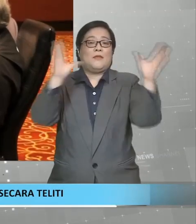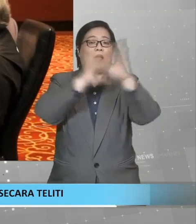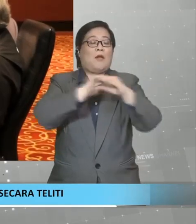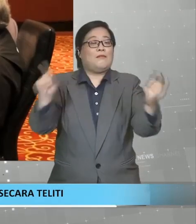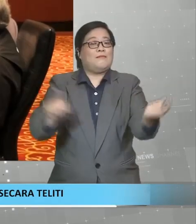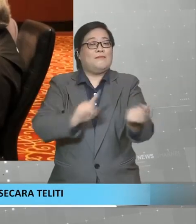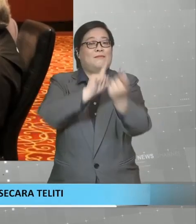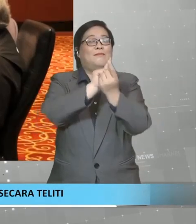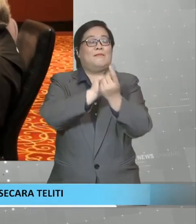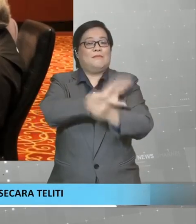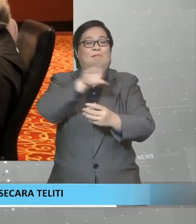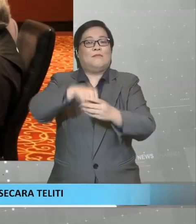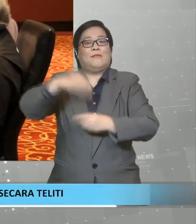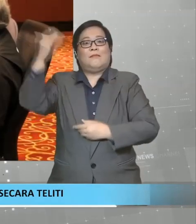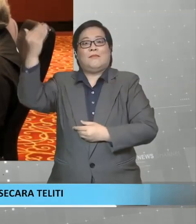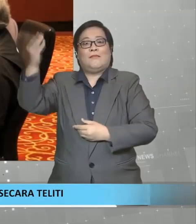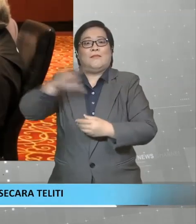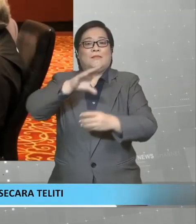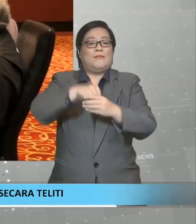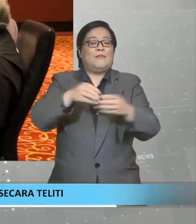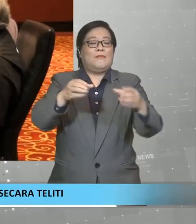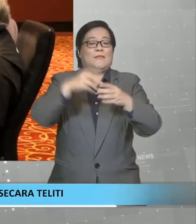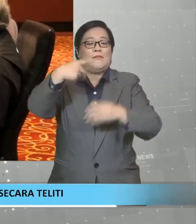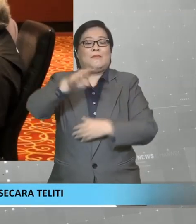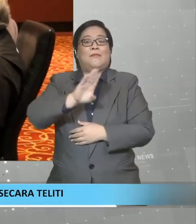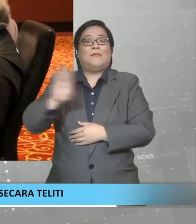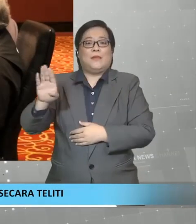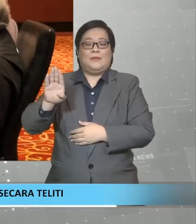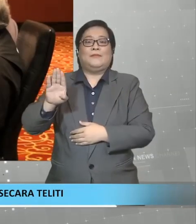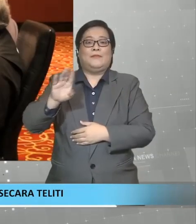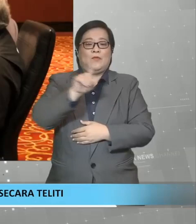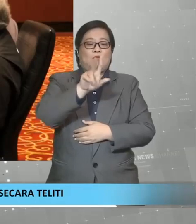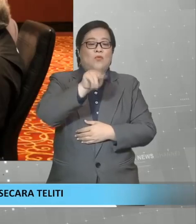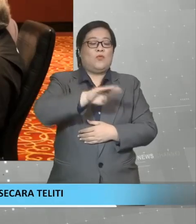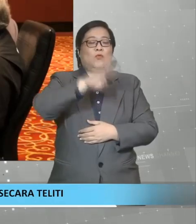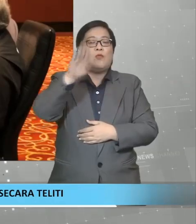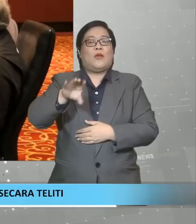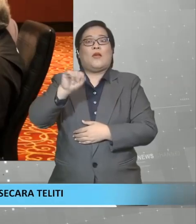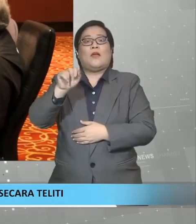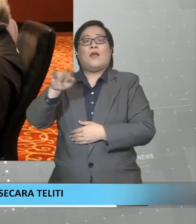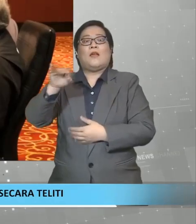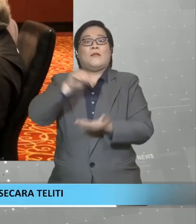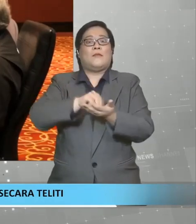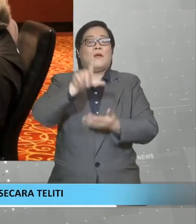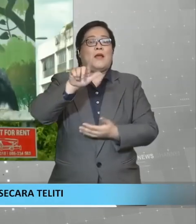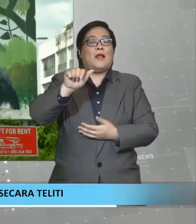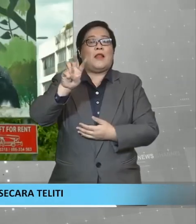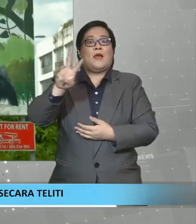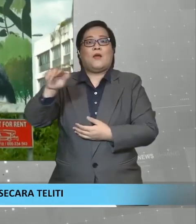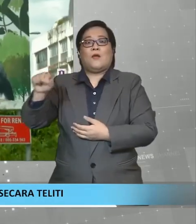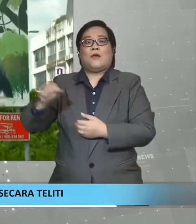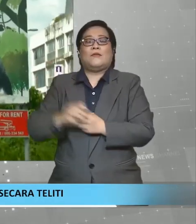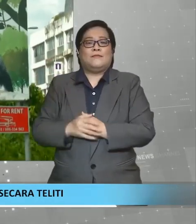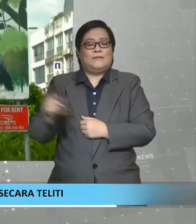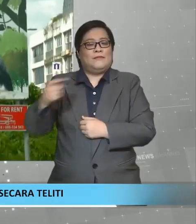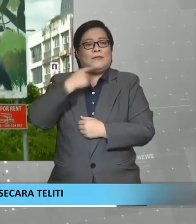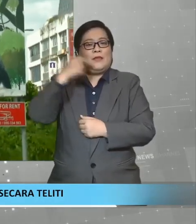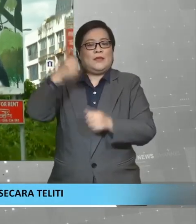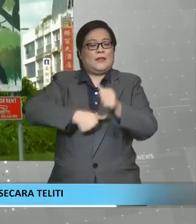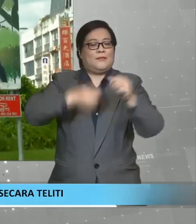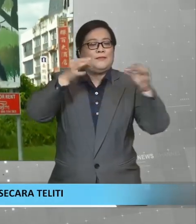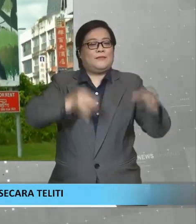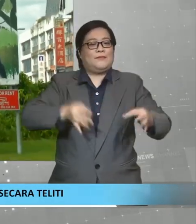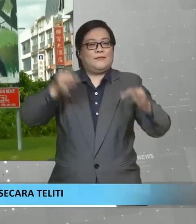selepas menghadiri taklimat bersama jentera PBB bagi Dun Bukitsari di Lawas pada Sabtu. Tegasnya, setiap